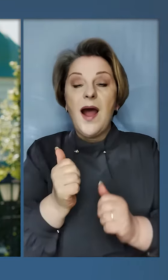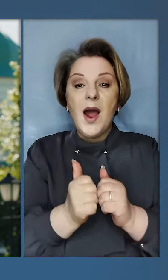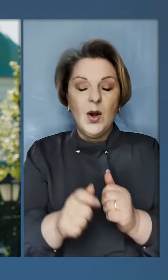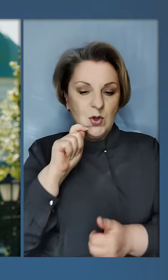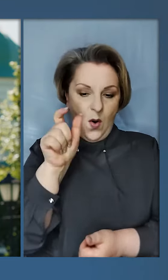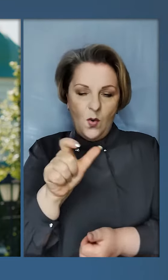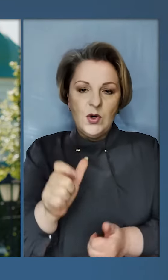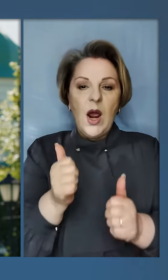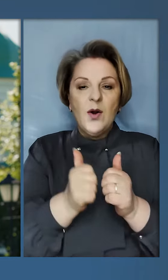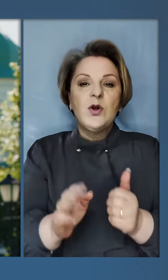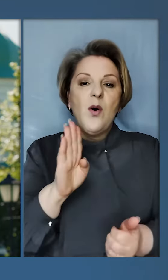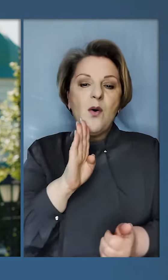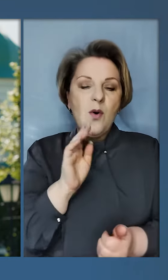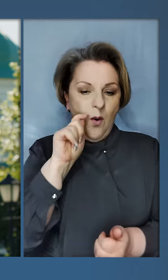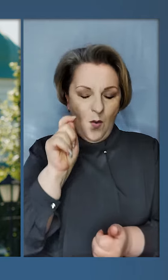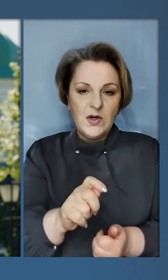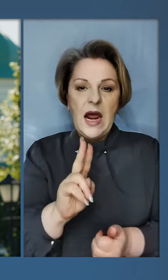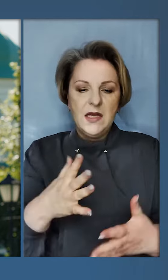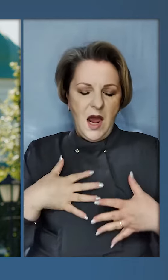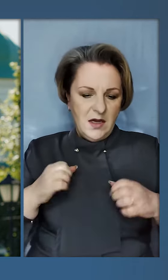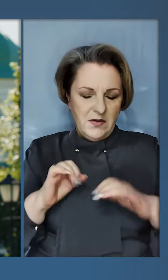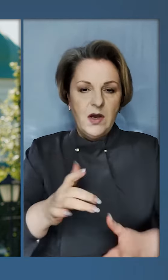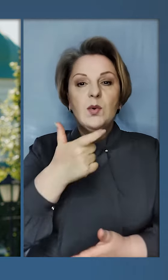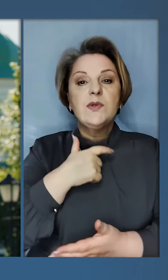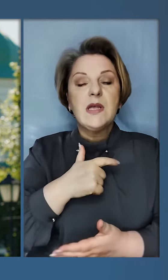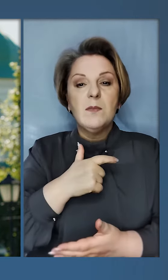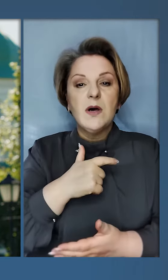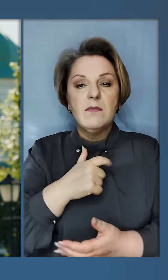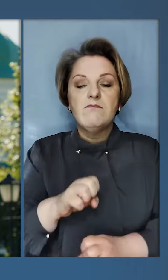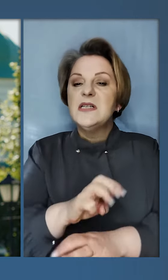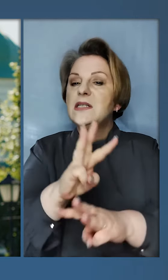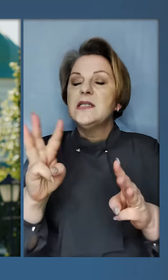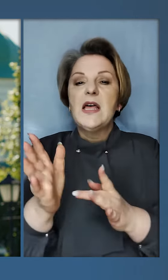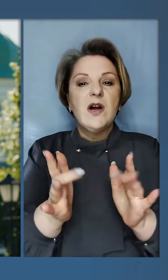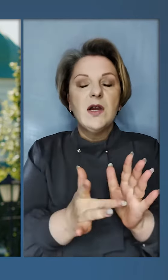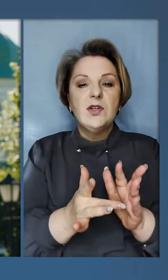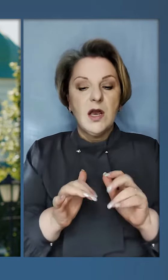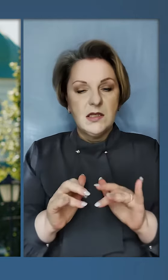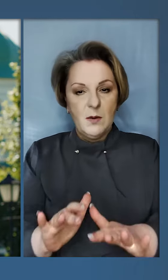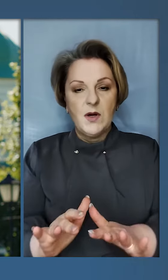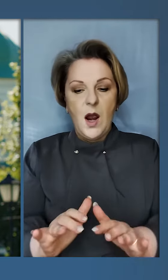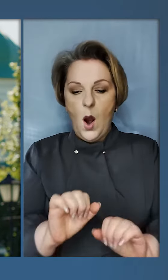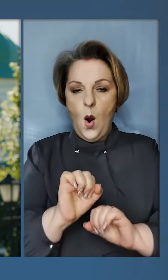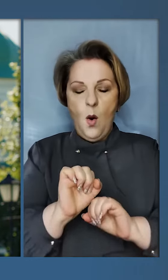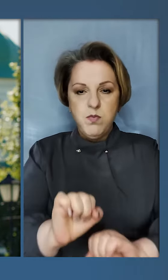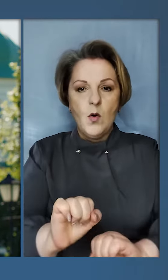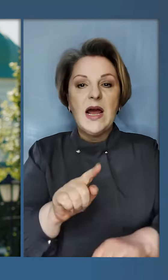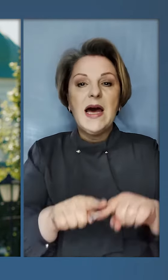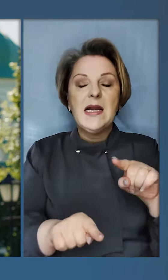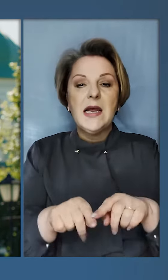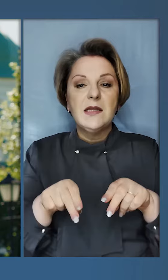Кожного українця і кожної українки, які віддають себе священній справі, оборона